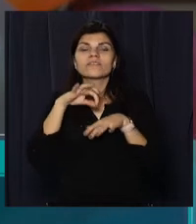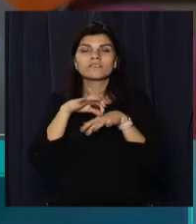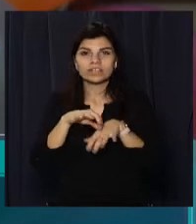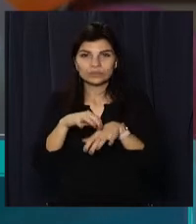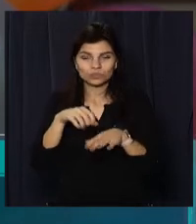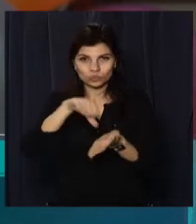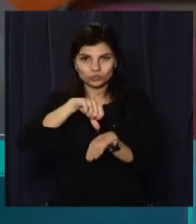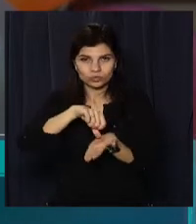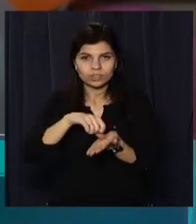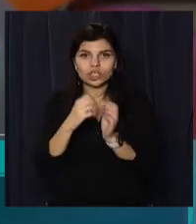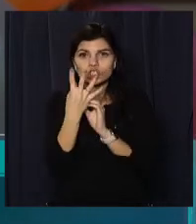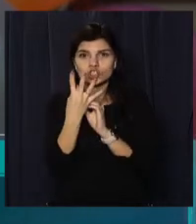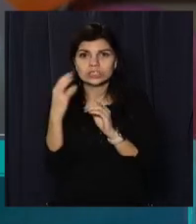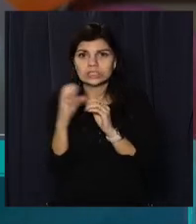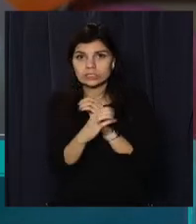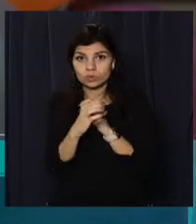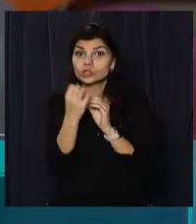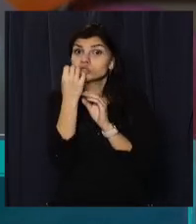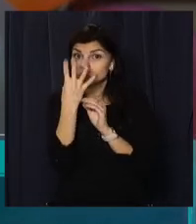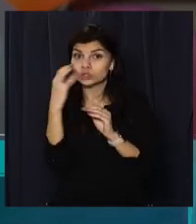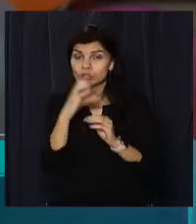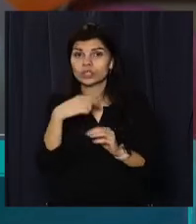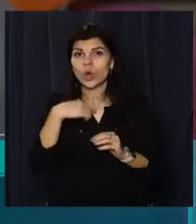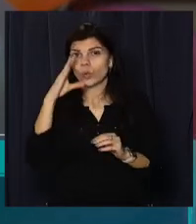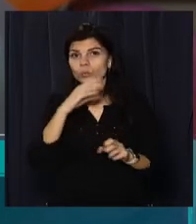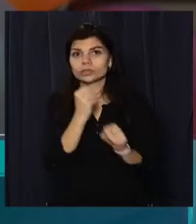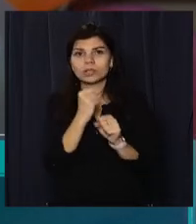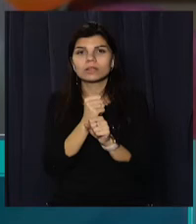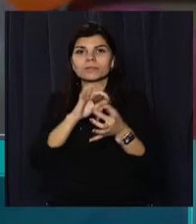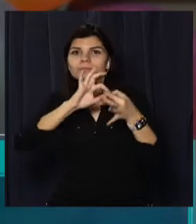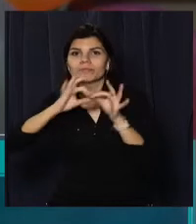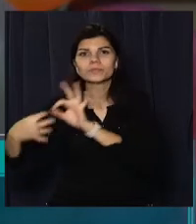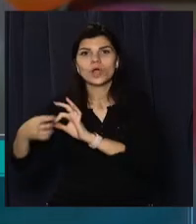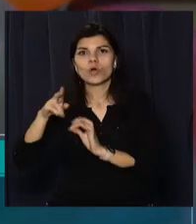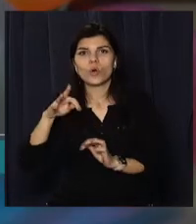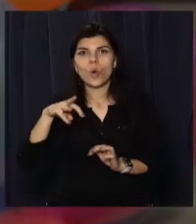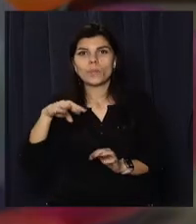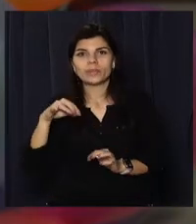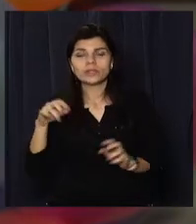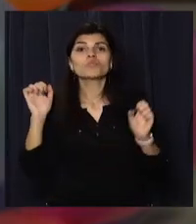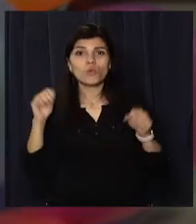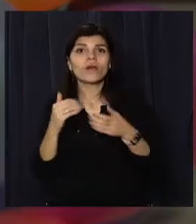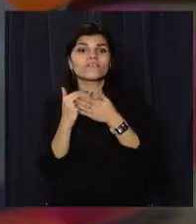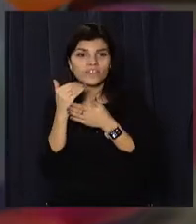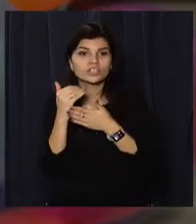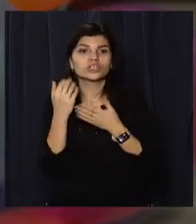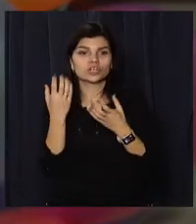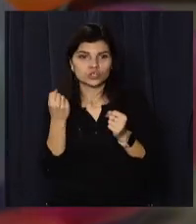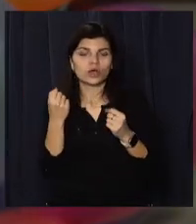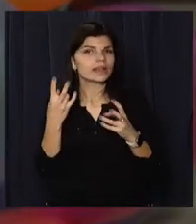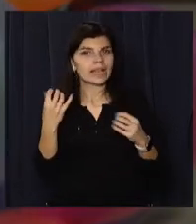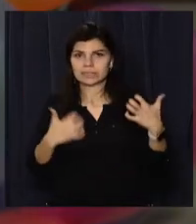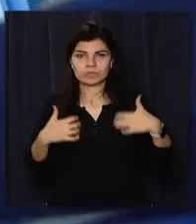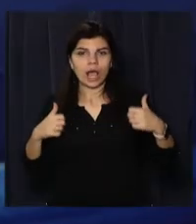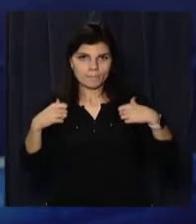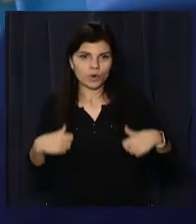Я за це, за ці 14 секунд, успіла зробити комбінацію. Можна і вища, головне – відталкуватися і не спешити робити